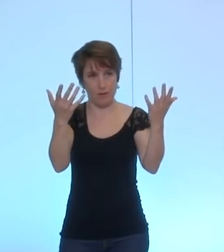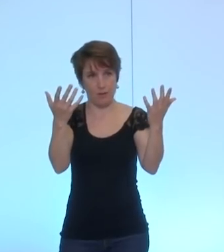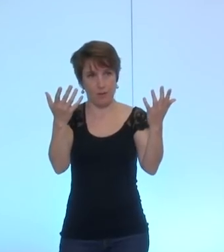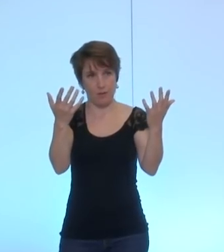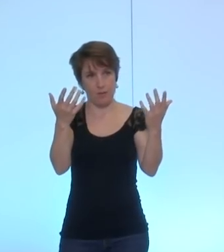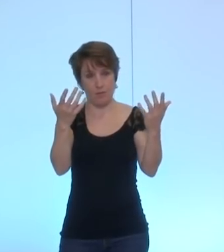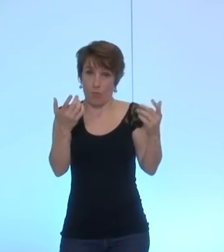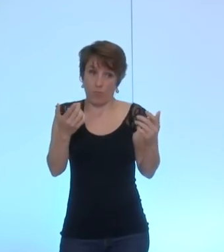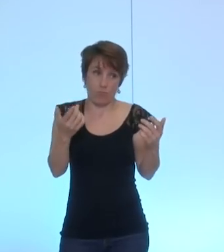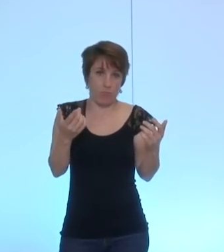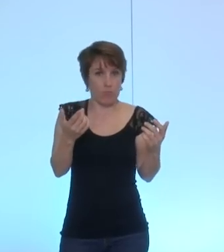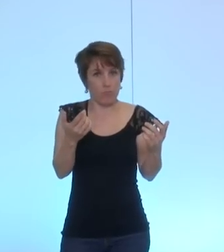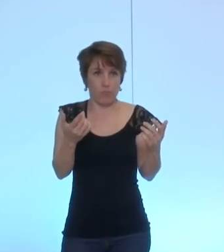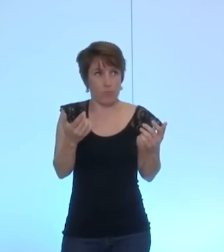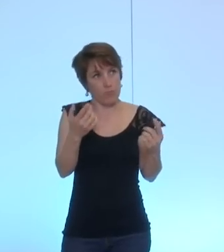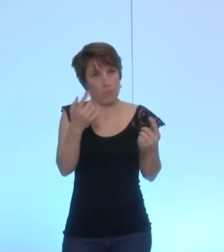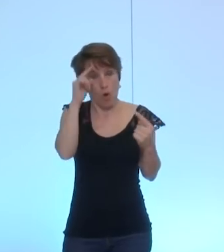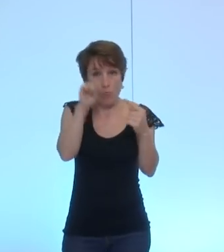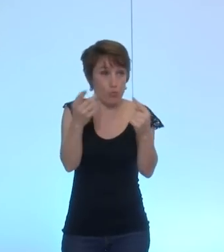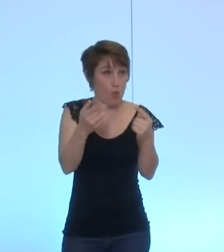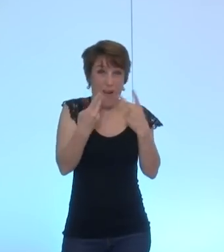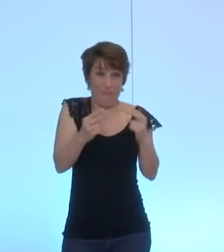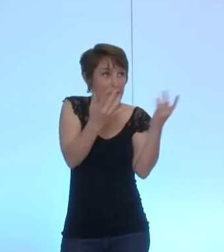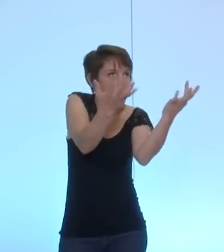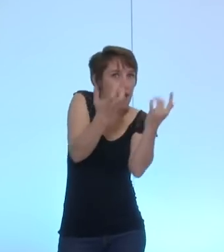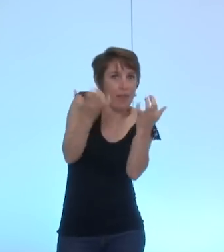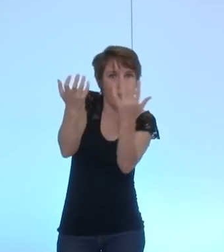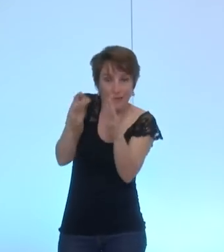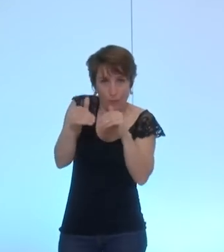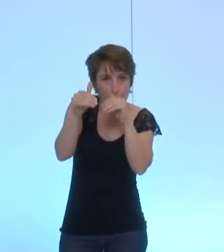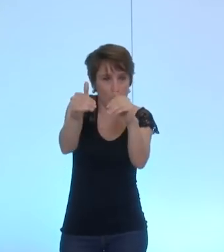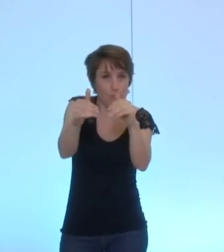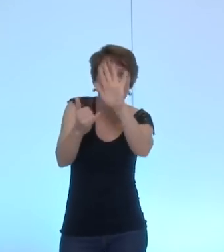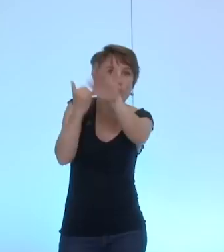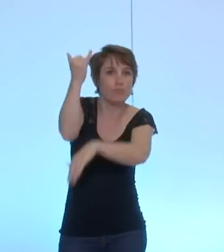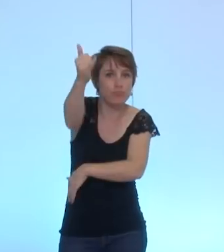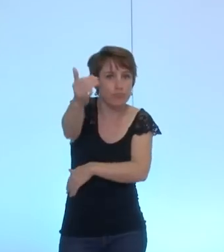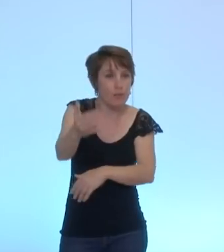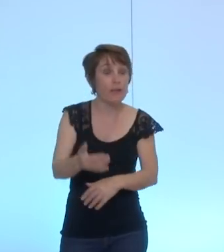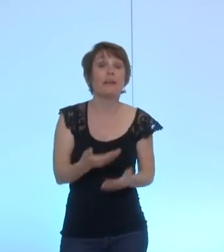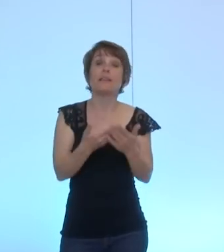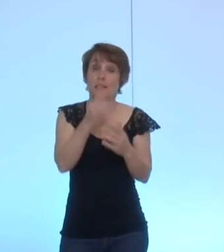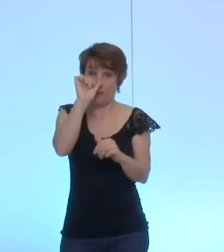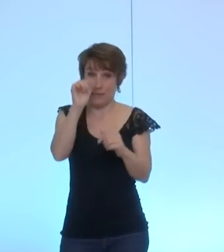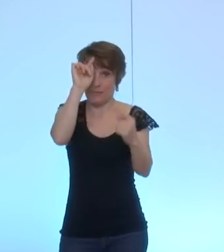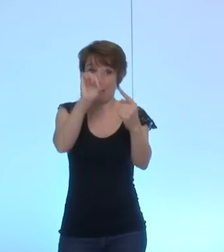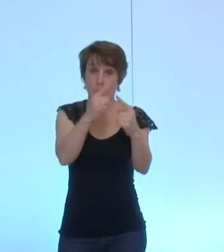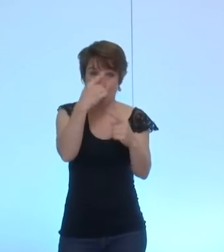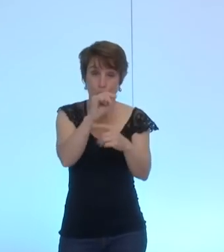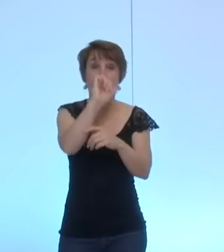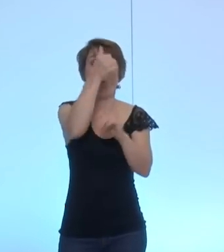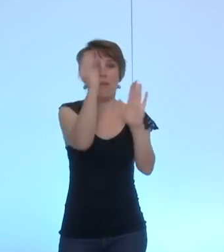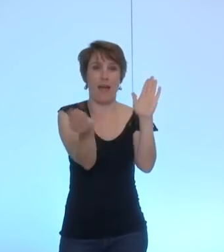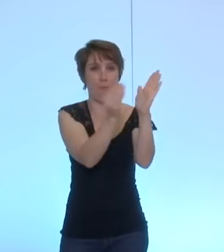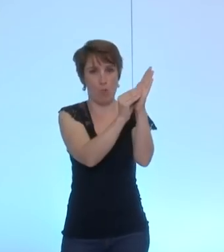nous gardons toute l'attractivité qui a été l'un d'autre jusqu'à présent dans ce domaine. C'est le but du premier amendement qui dit